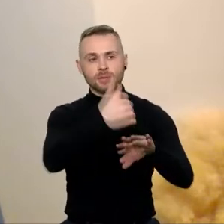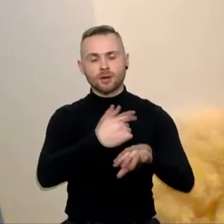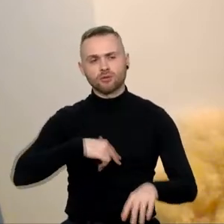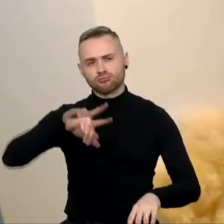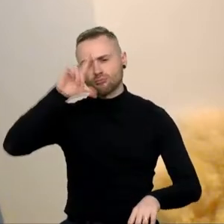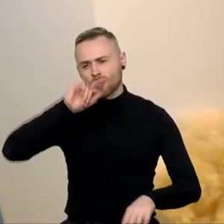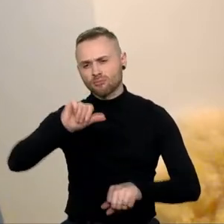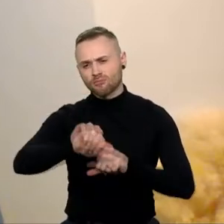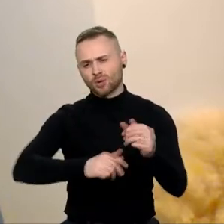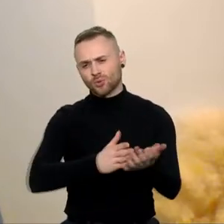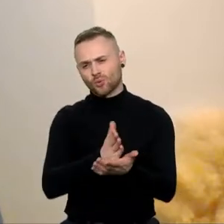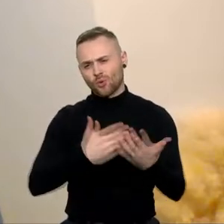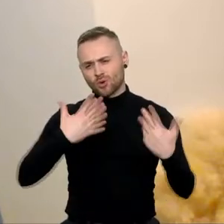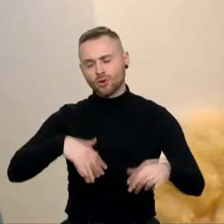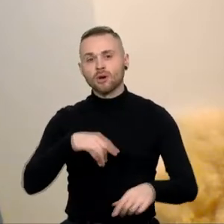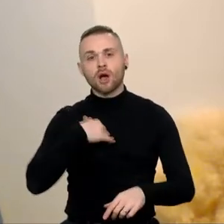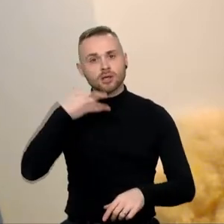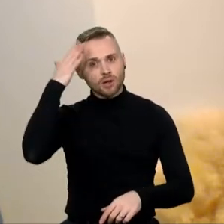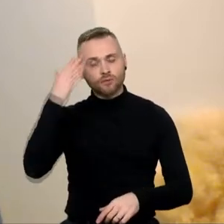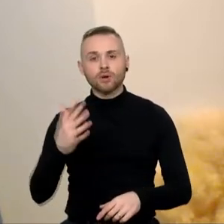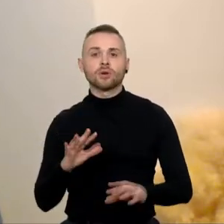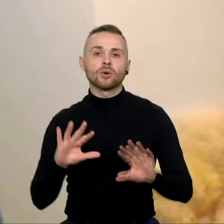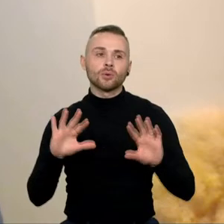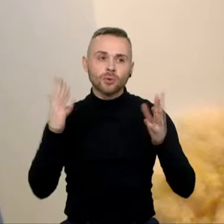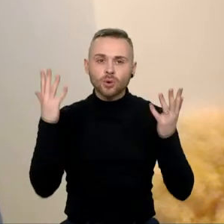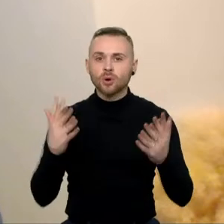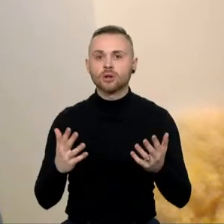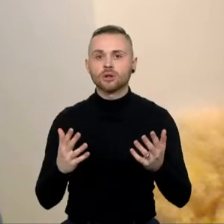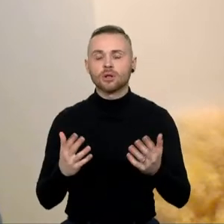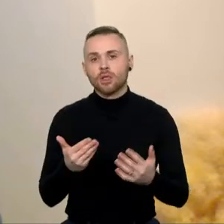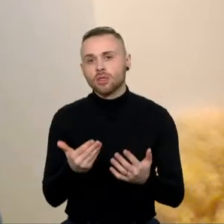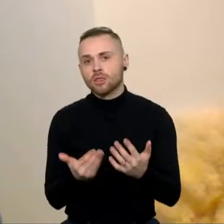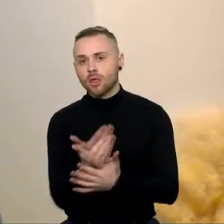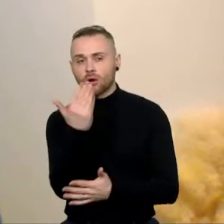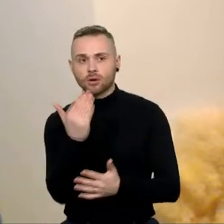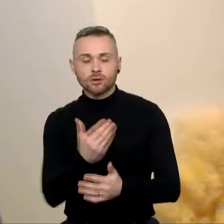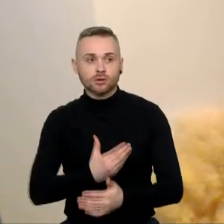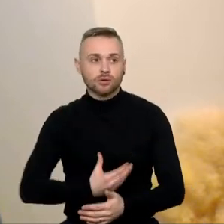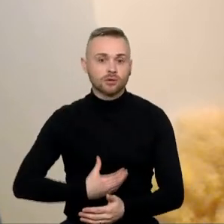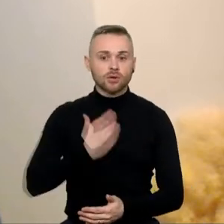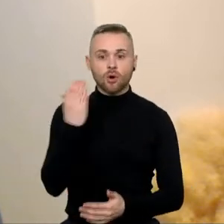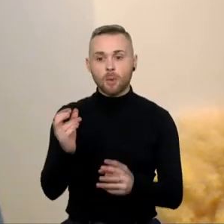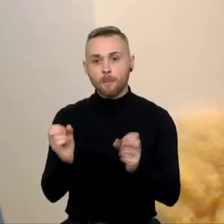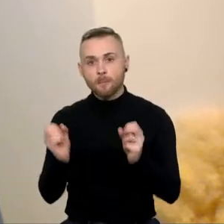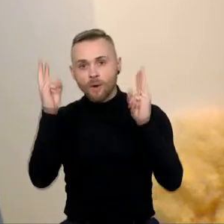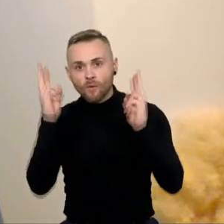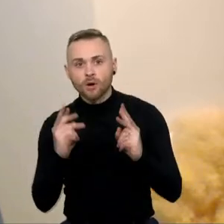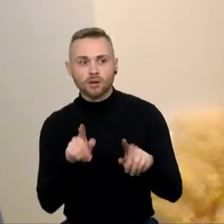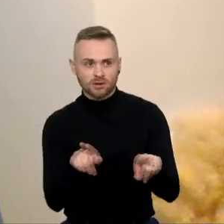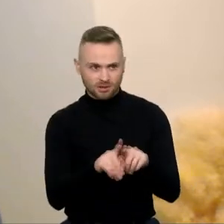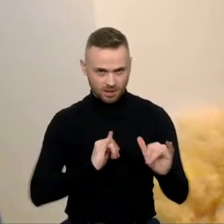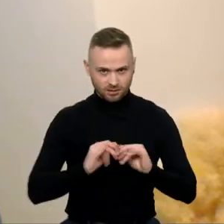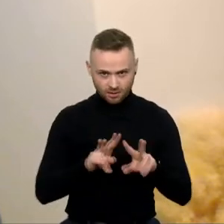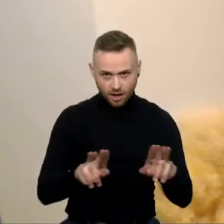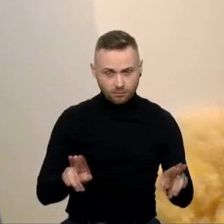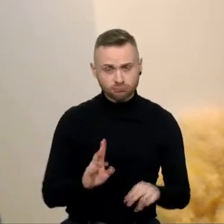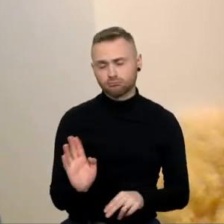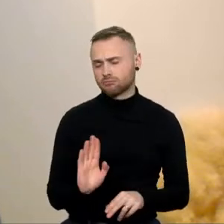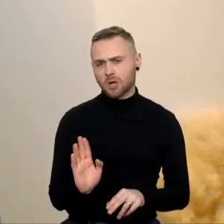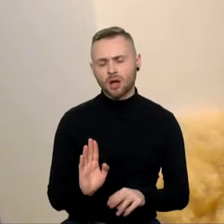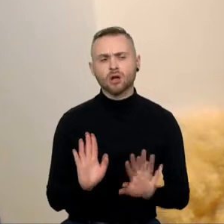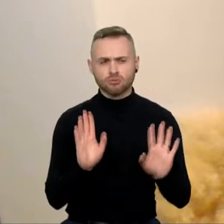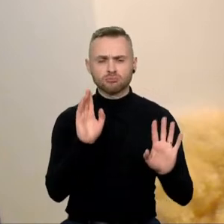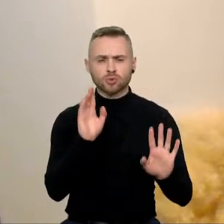nežaistų tokių žaidimų, jeigu būtų kažkokios tai, na, naujos, sukriečiančios pavojingos aplinkybės. Tai galiu tik tai paraginti